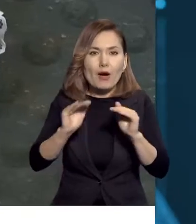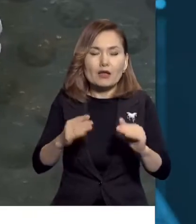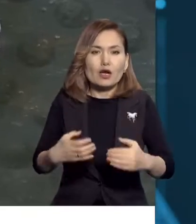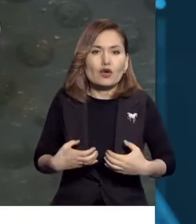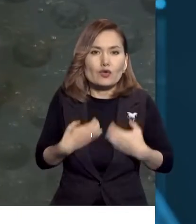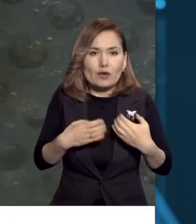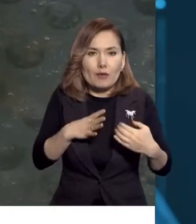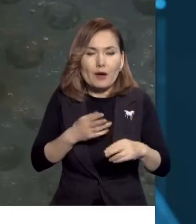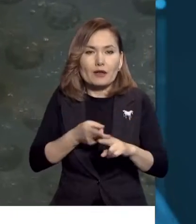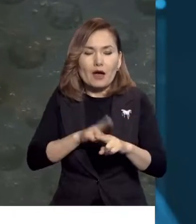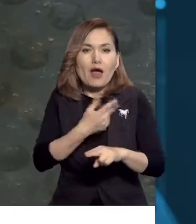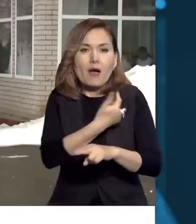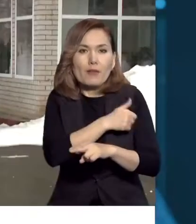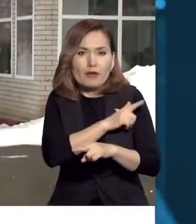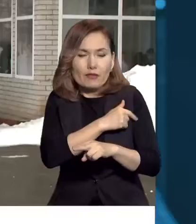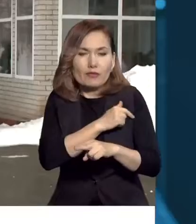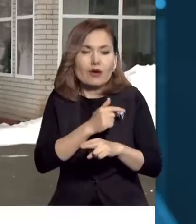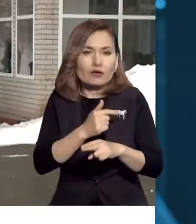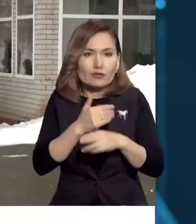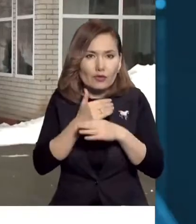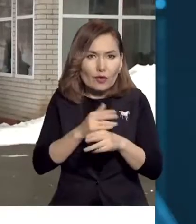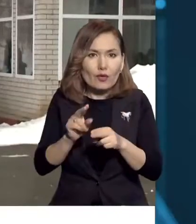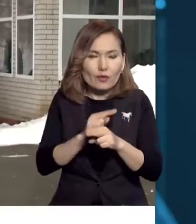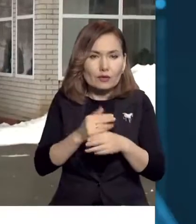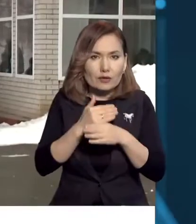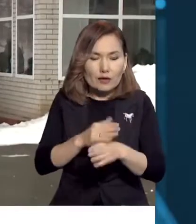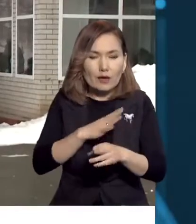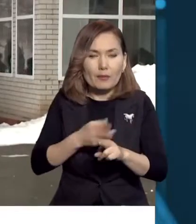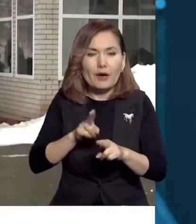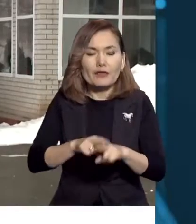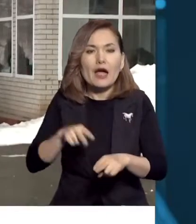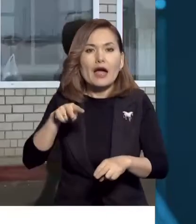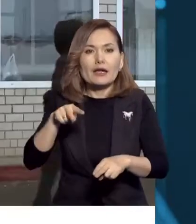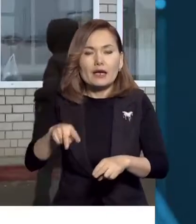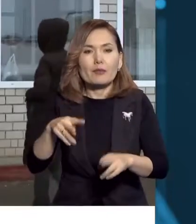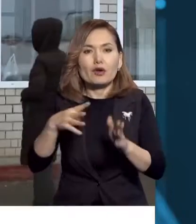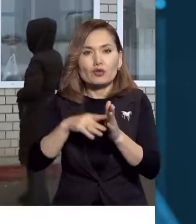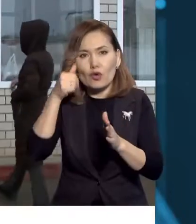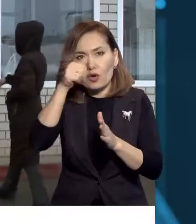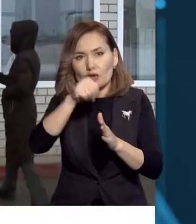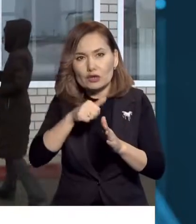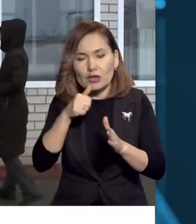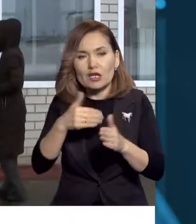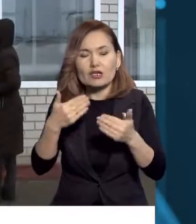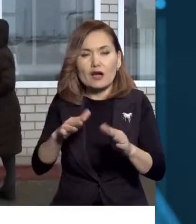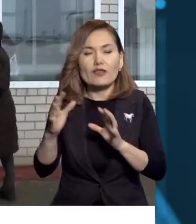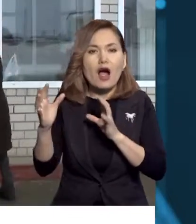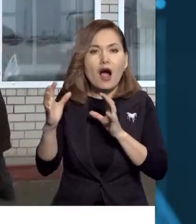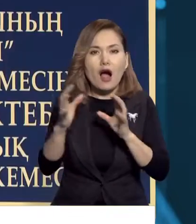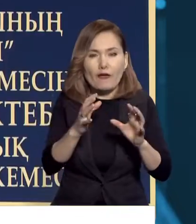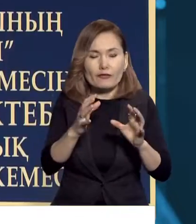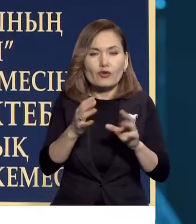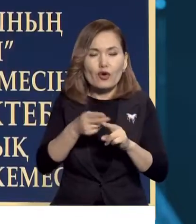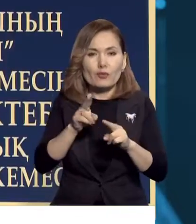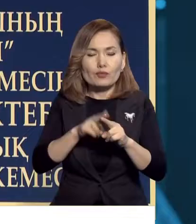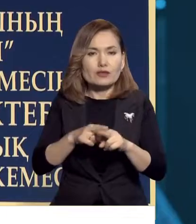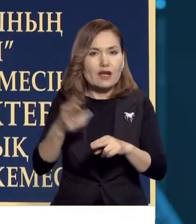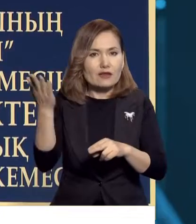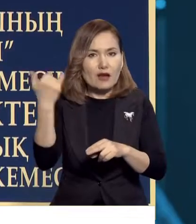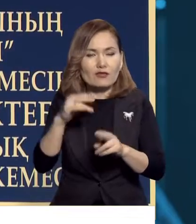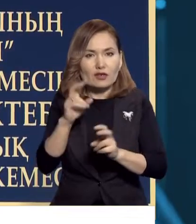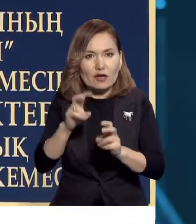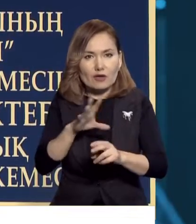келіп, балалардың жағдайын білді. Мектеп башылығы 2009 жылы жұққан бұл автобустен енді оқушылар тасымалдан байтынын жеткізді.